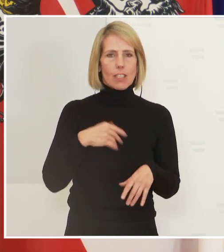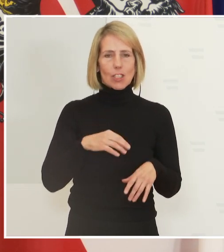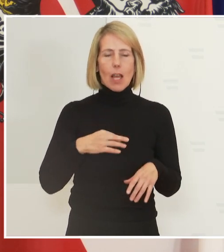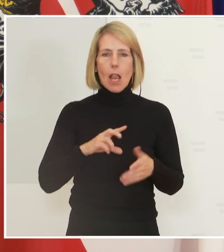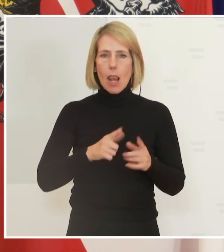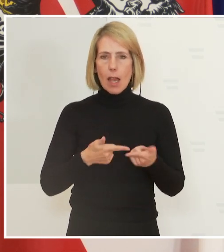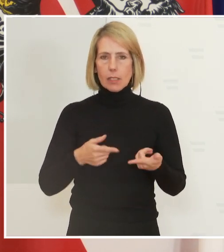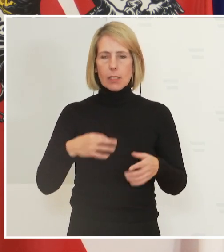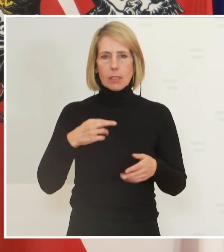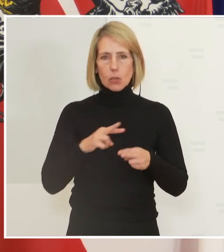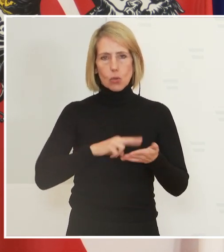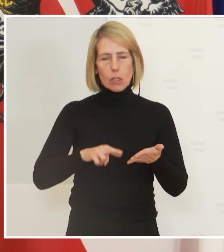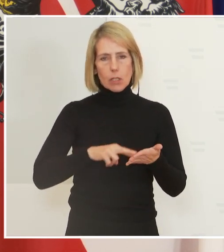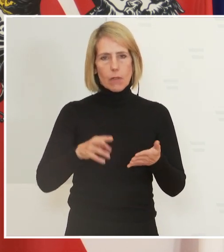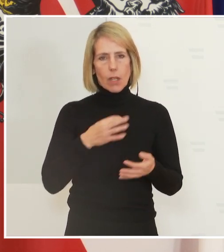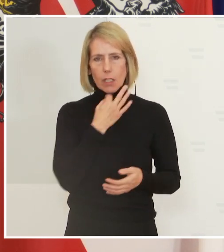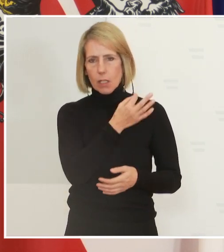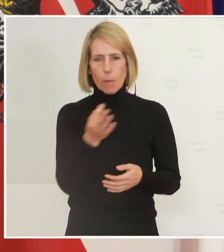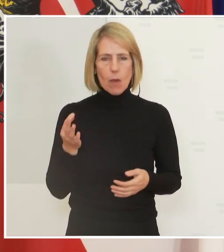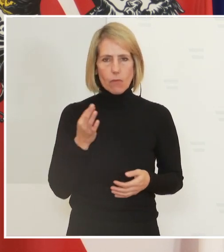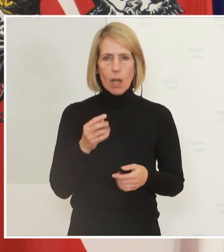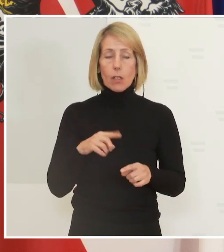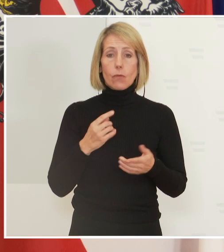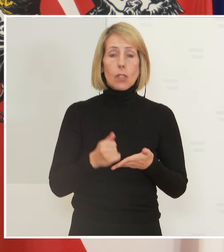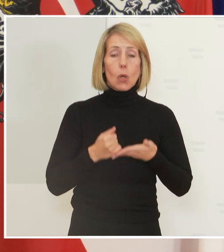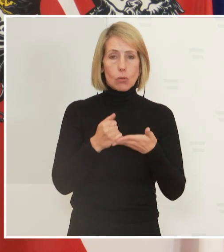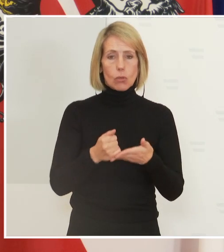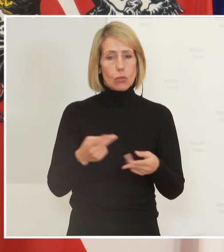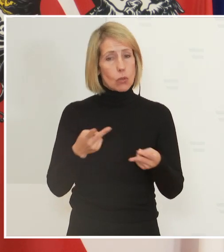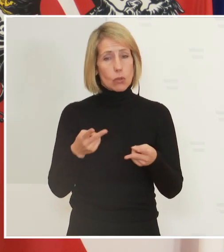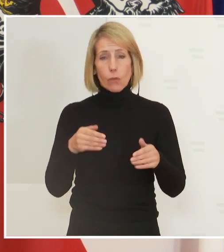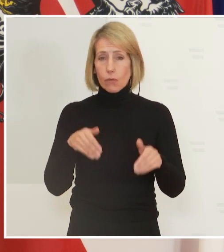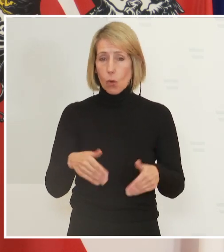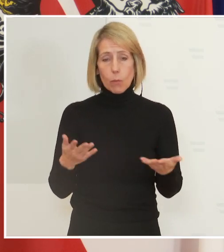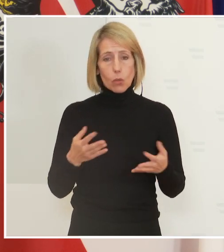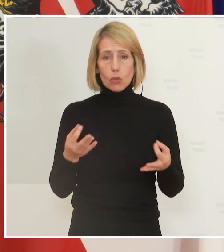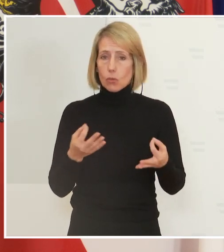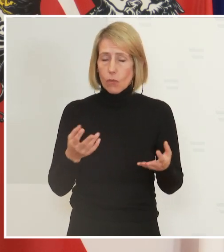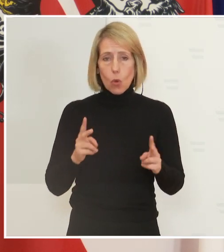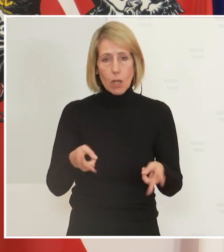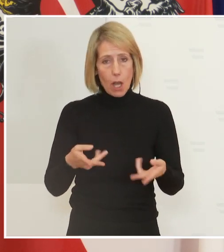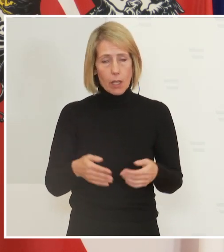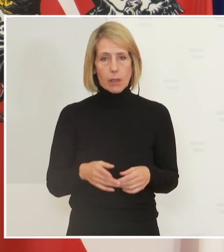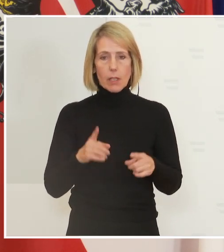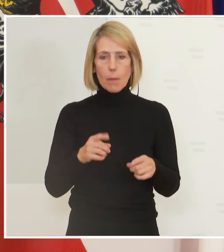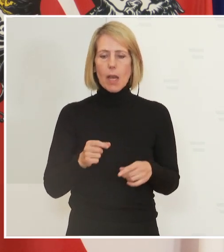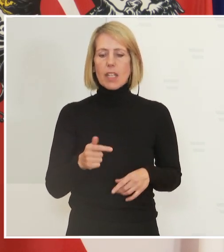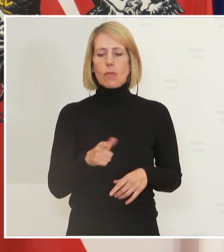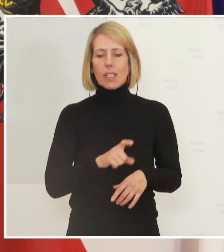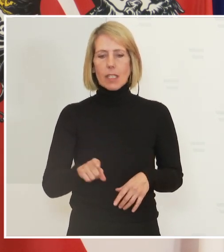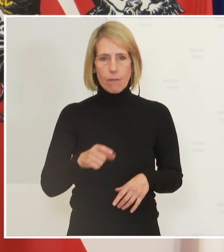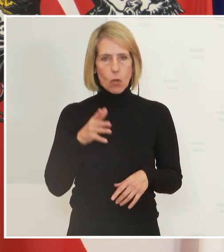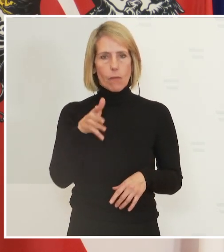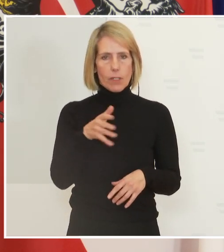Landesgesundheitsreferentinnen befragt. Wir unterstützen, wo geht. Ich bin überzeugt, dass wir das in wenigen Wochen schaffen werden, dass das